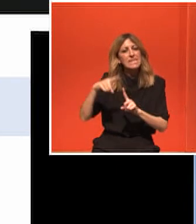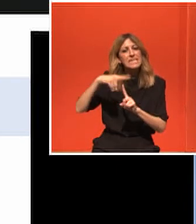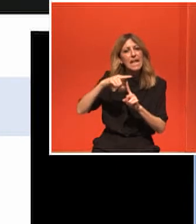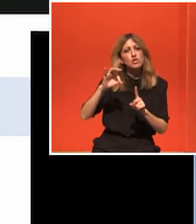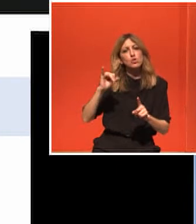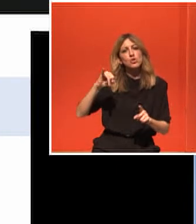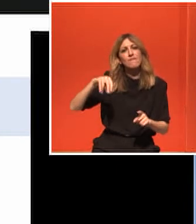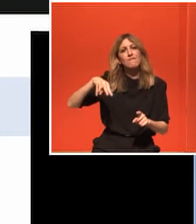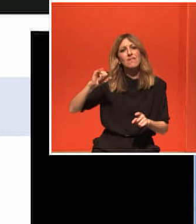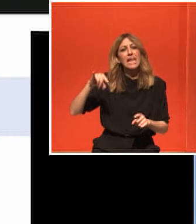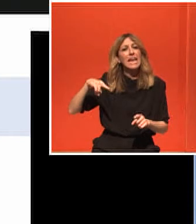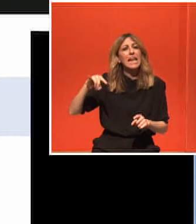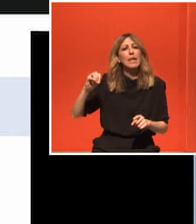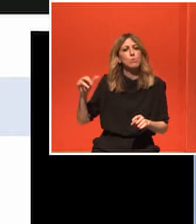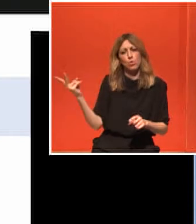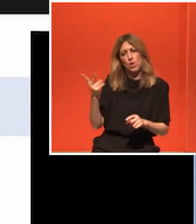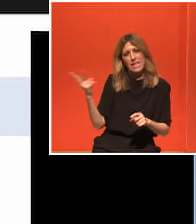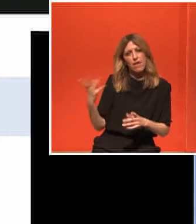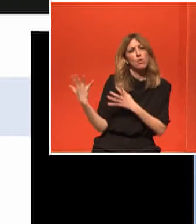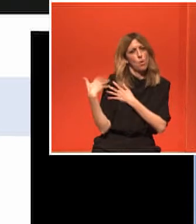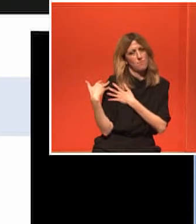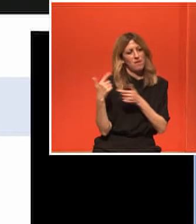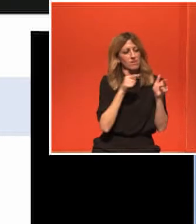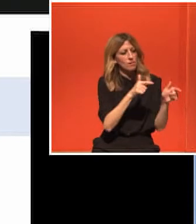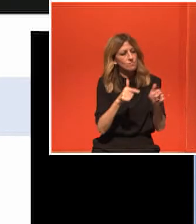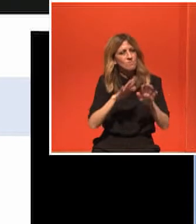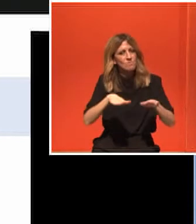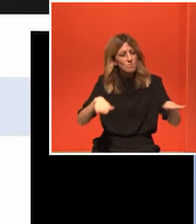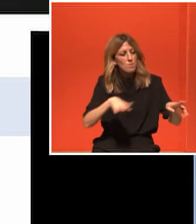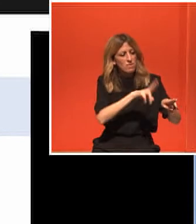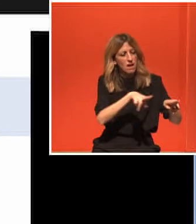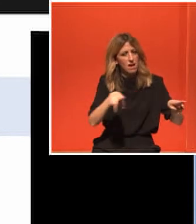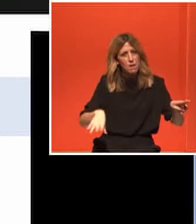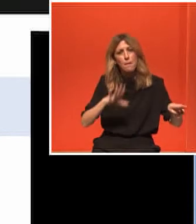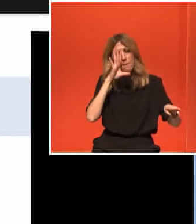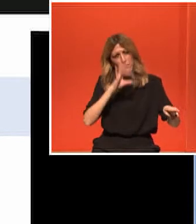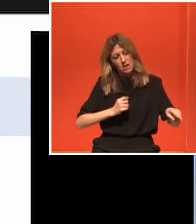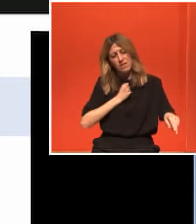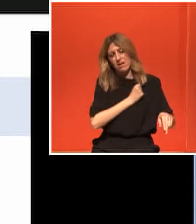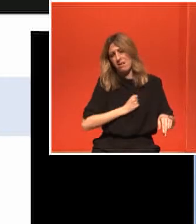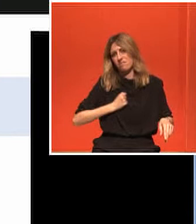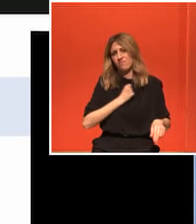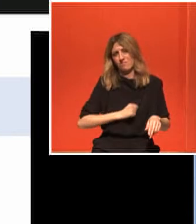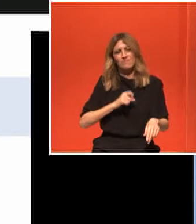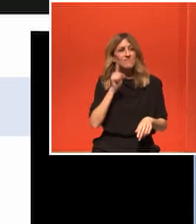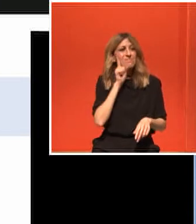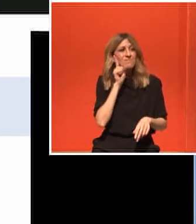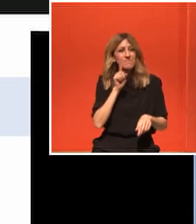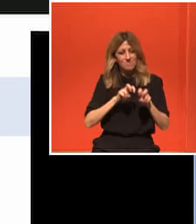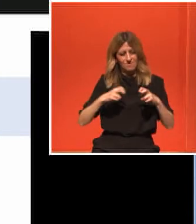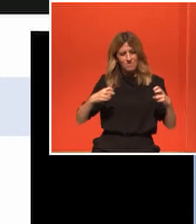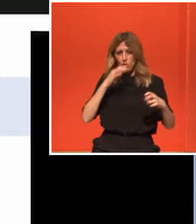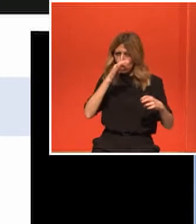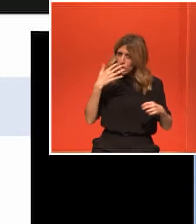παιδάκια μέσα στα δωμάτια αυτά που ανέφερε η συνάδελφος στο πάνελ πόσο δραματικά